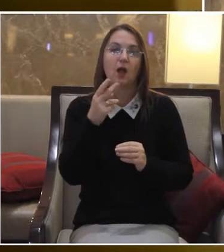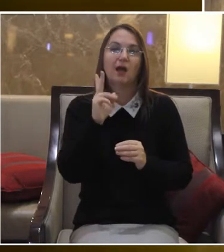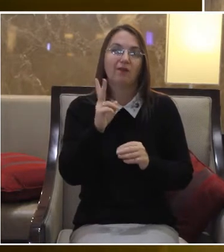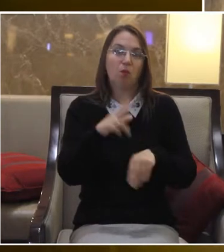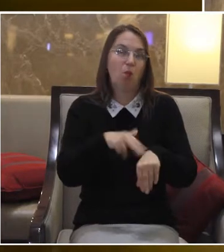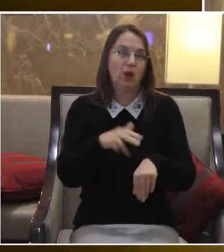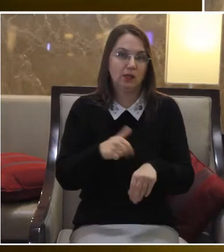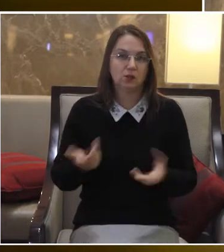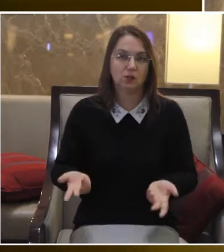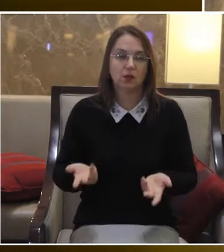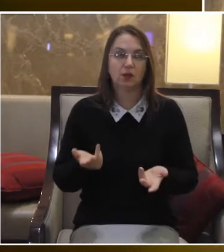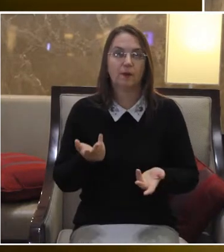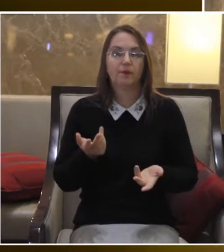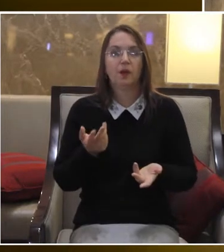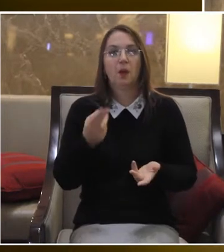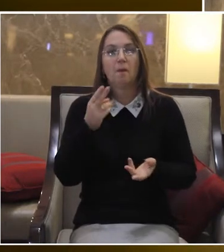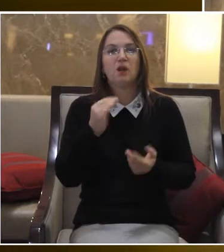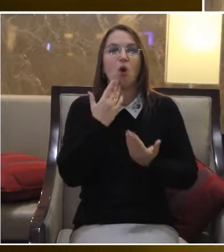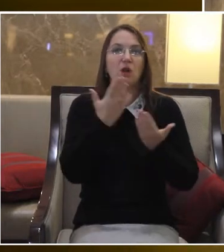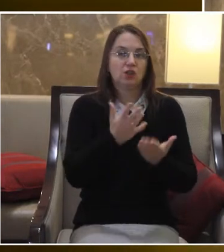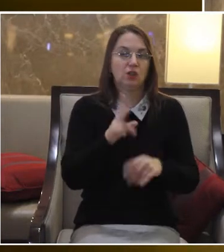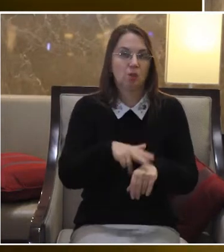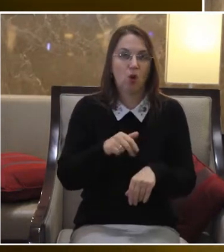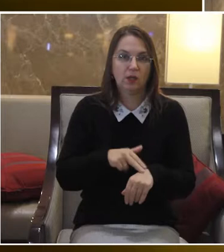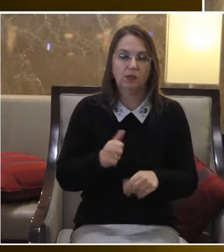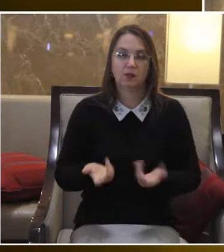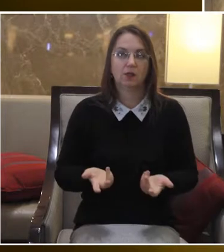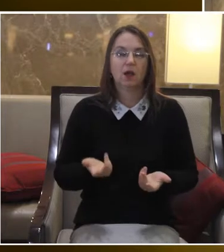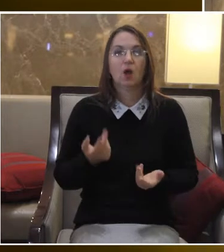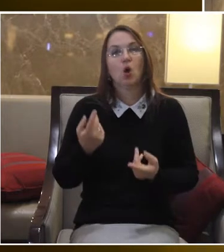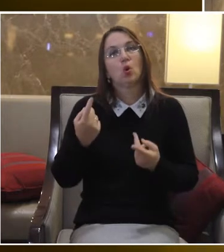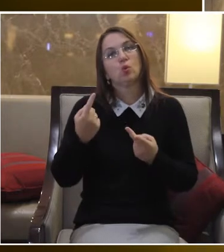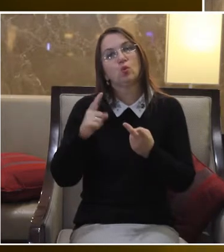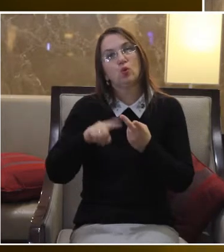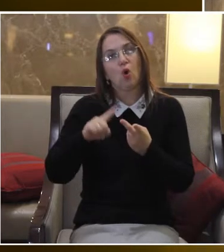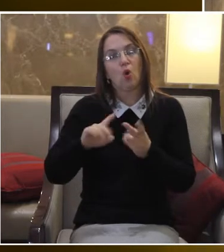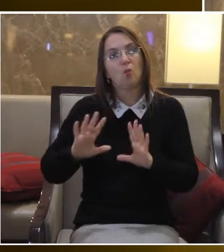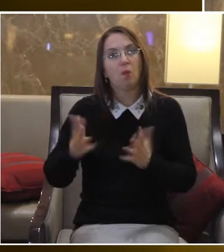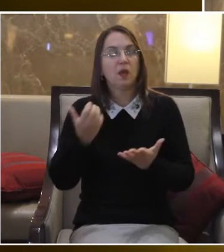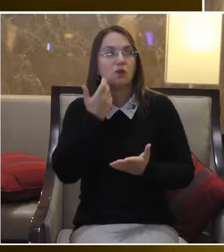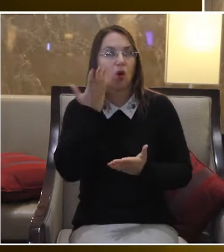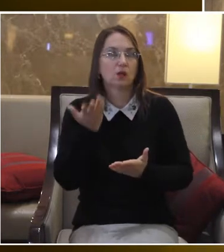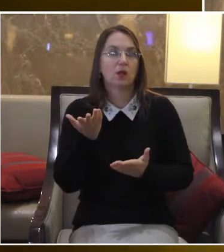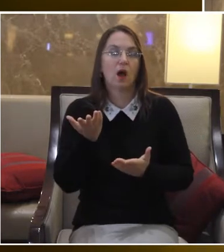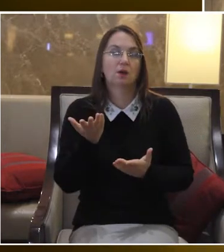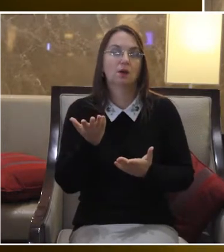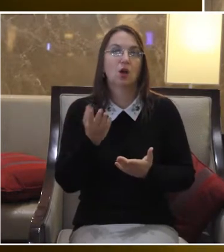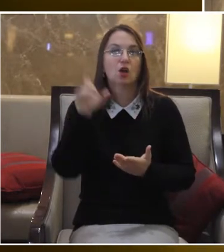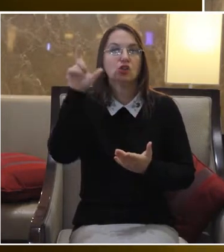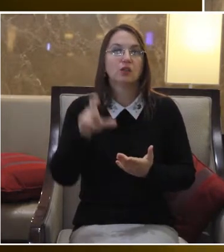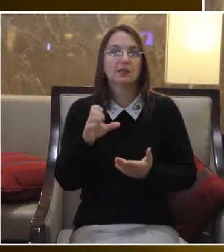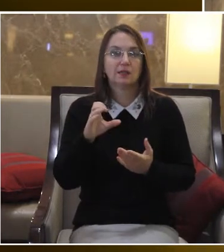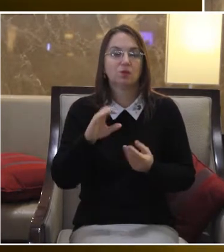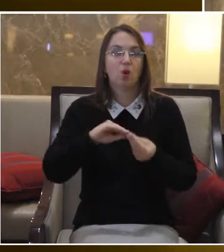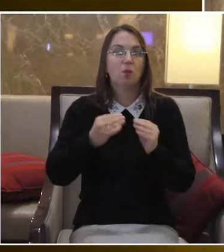поліції При зверненні до поліції Другий такий момент, коли